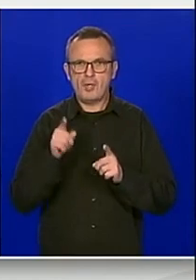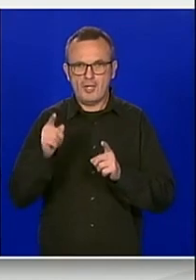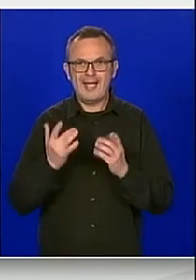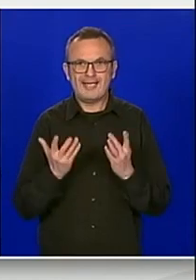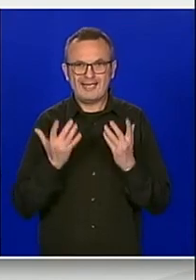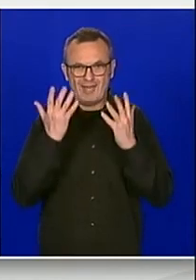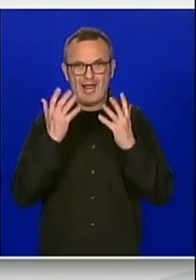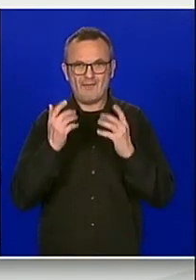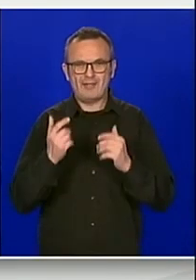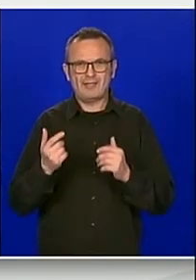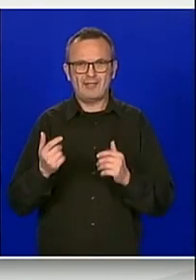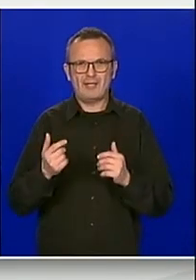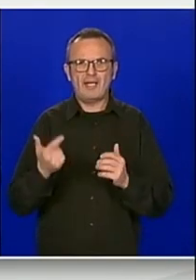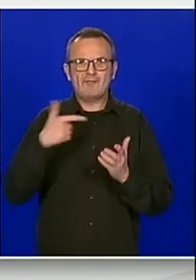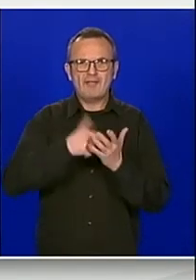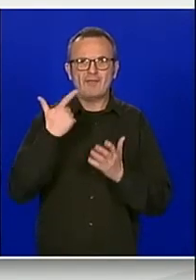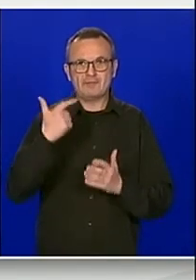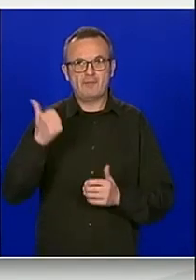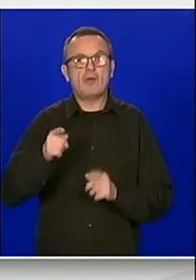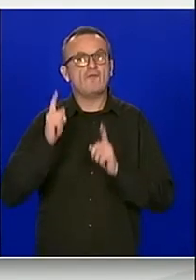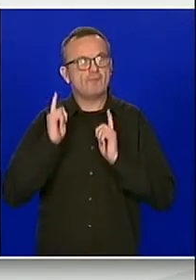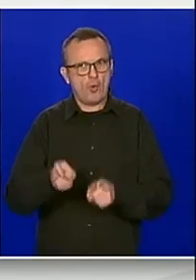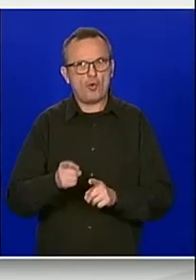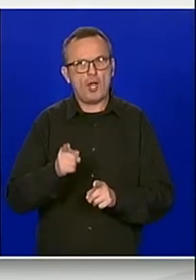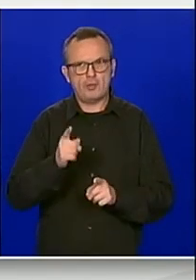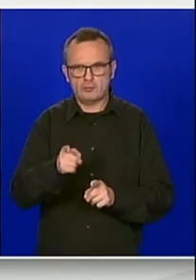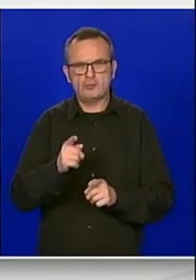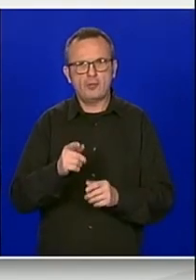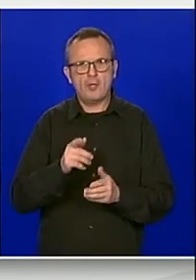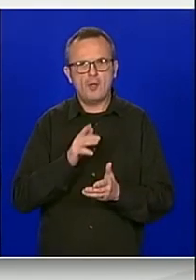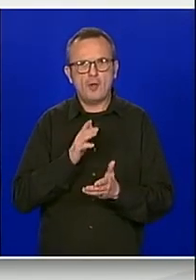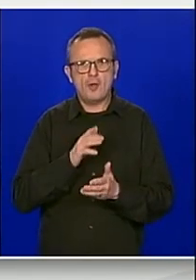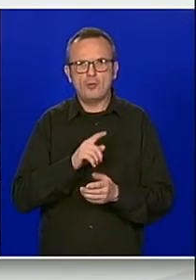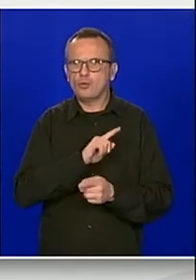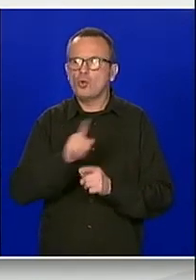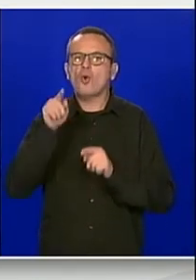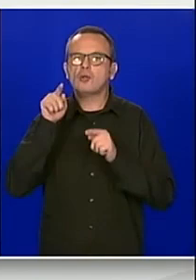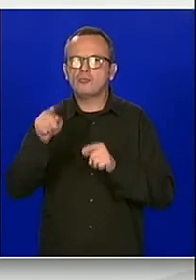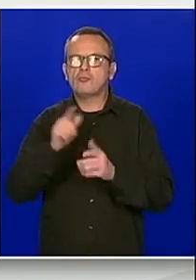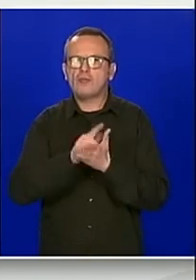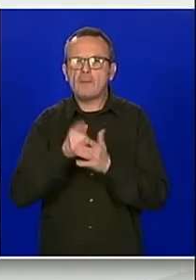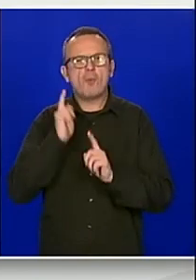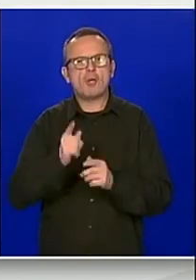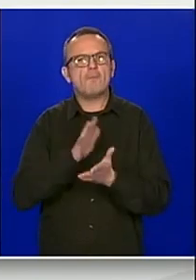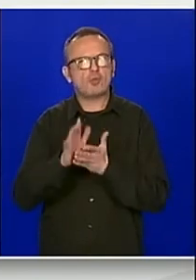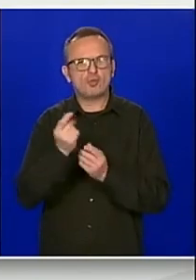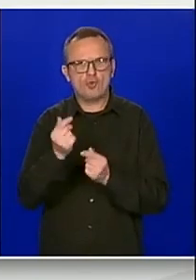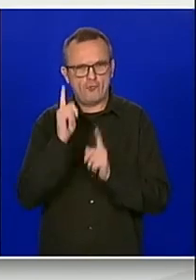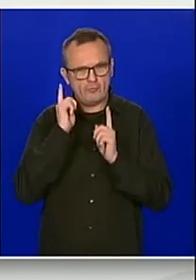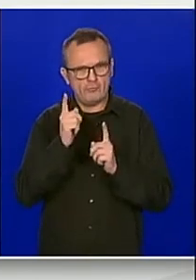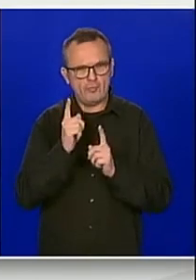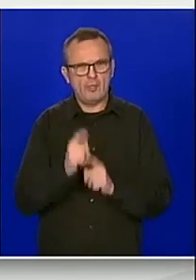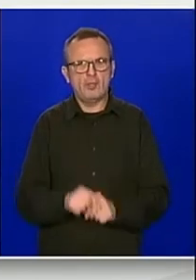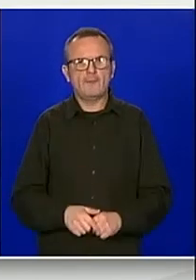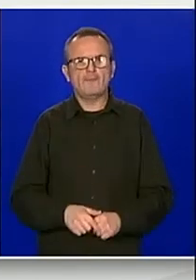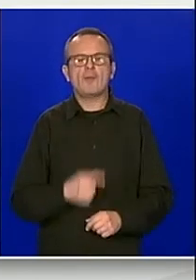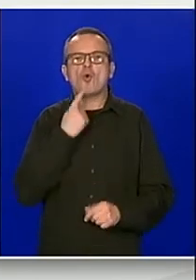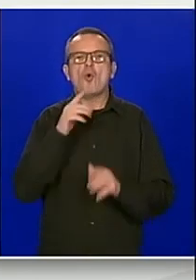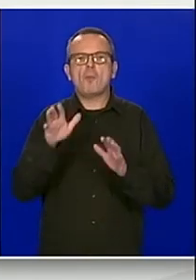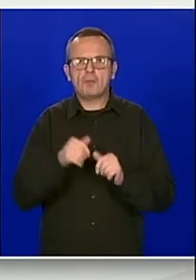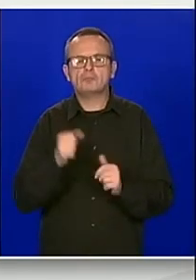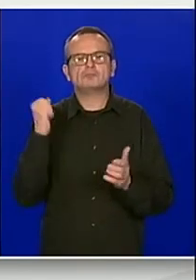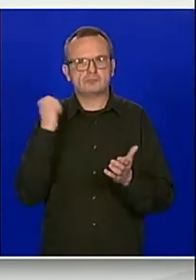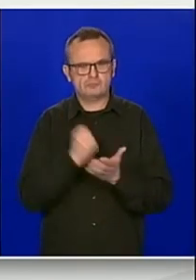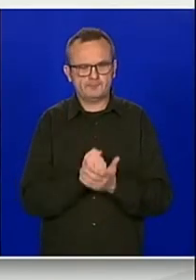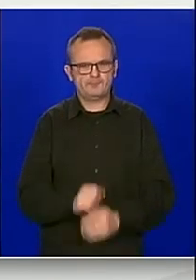2021. realizira jer će imati konkretne pozitivne efekte i na Hrvatsku. Tko je za, konstatiram da smo